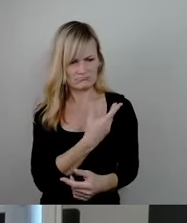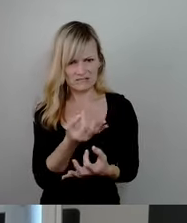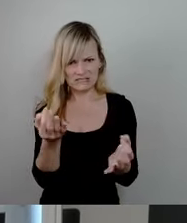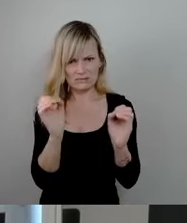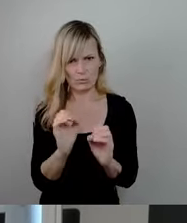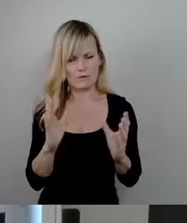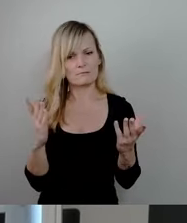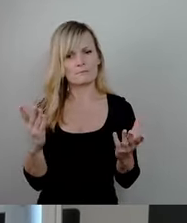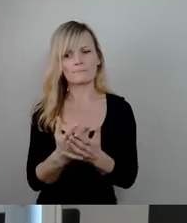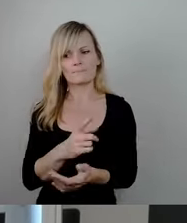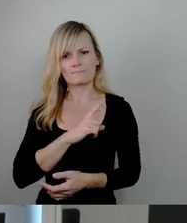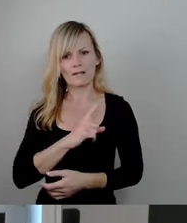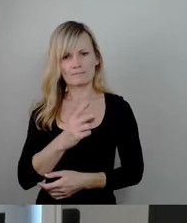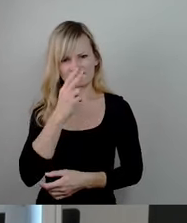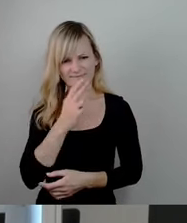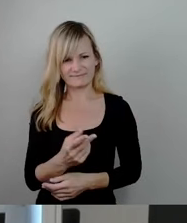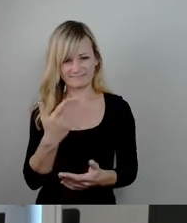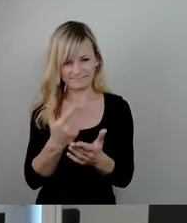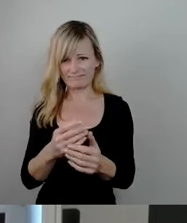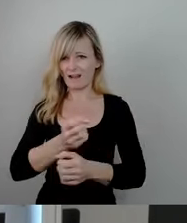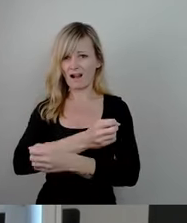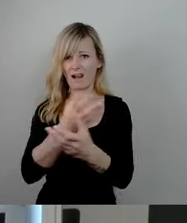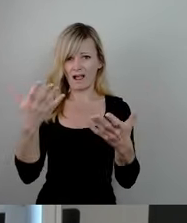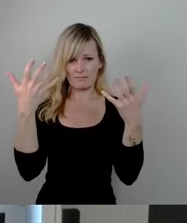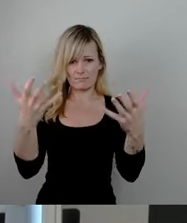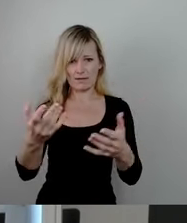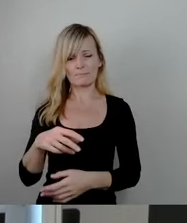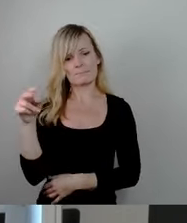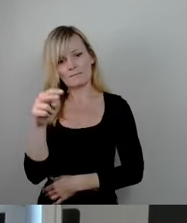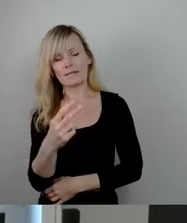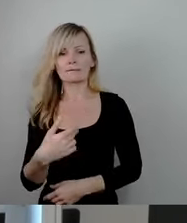Dabei steht doch der Elefant mitten im Raum. Ein Blick in Polizeiberichte,